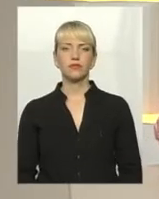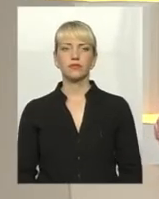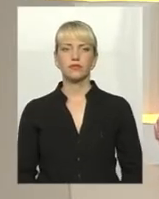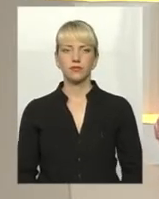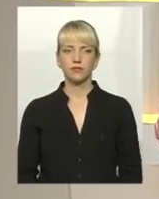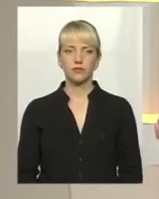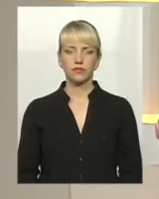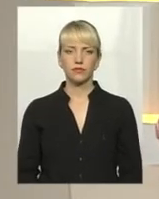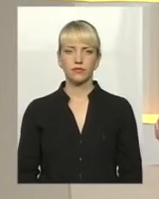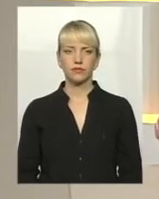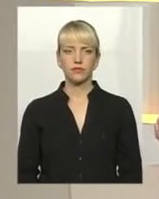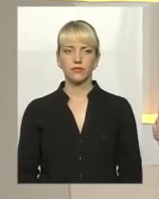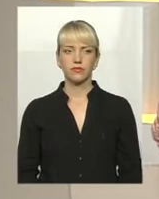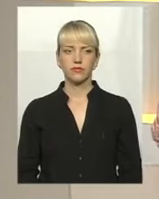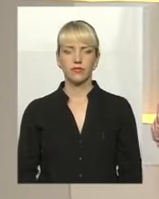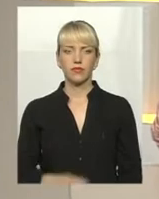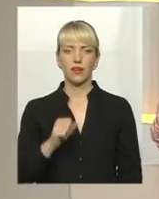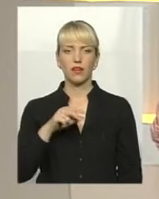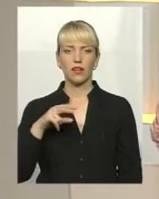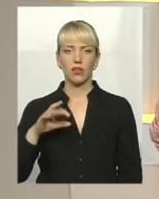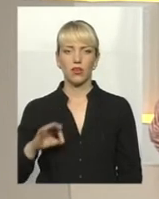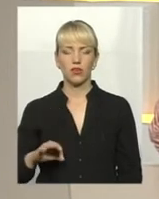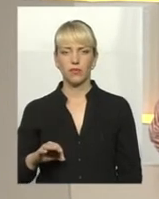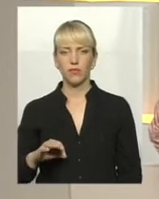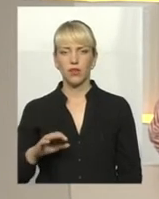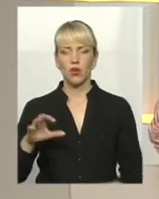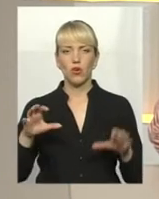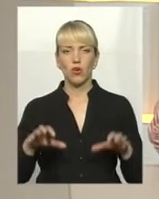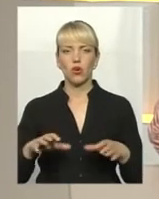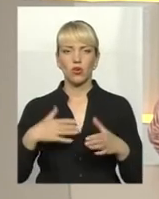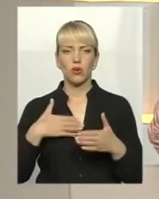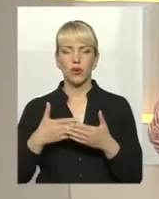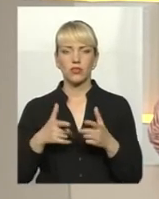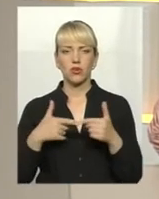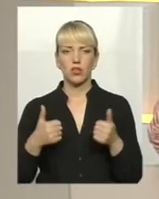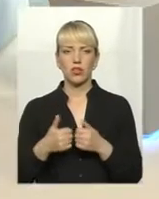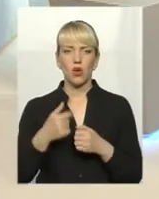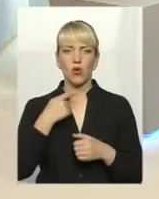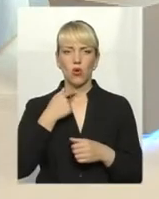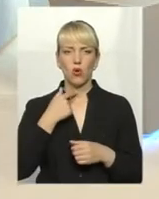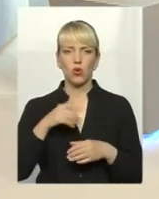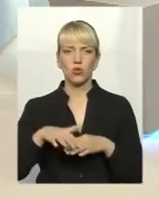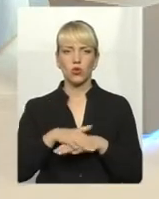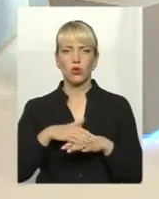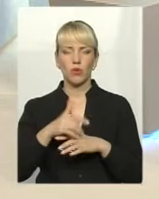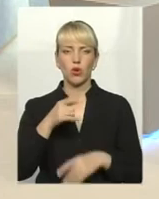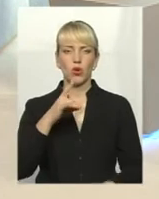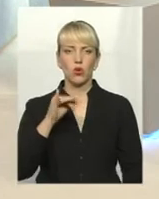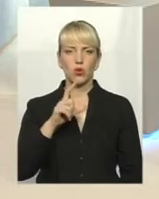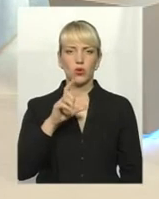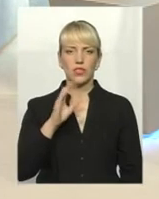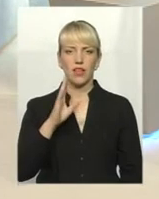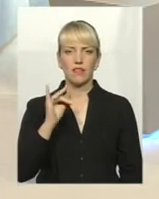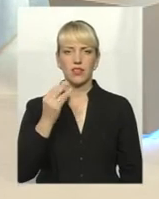дзвінок в студію. Алло? Алло? Голова громадської організації «Голос громади Грузевиця» Добровольський Павло